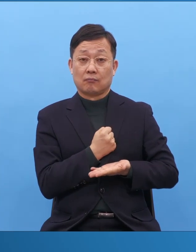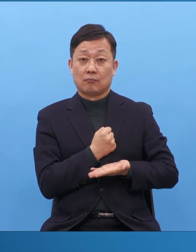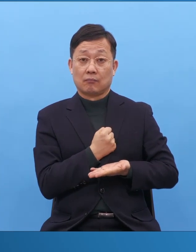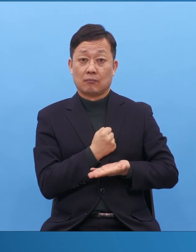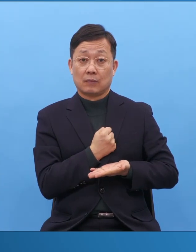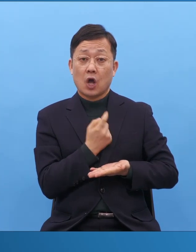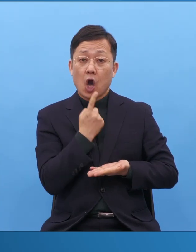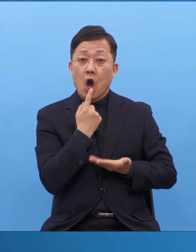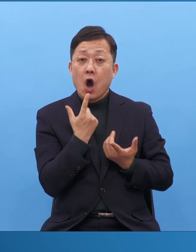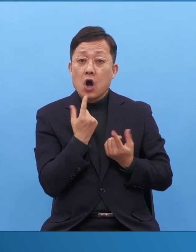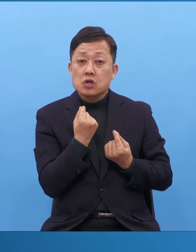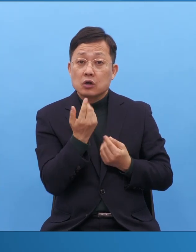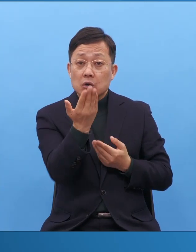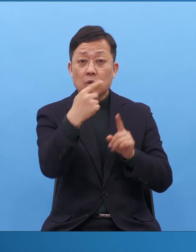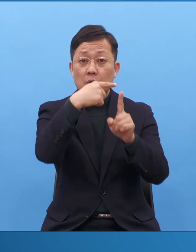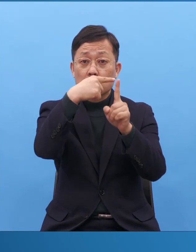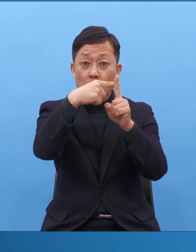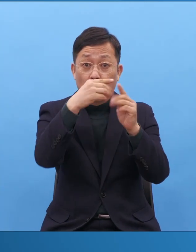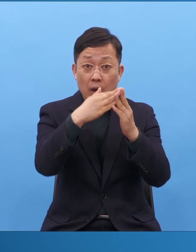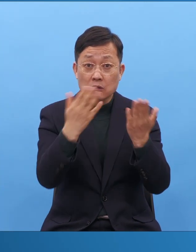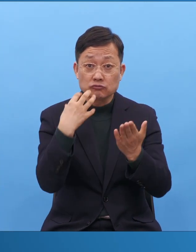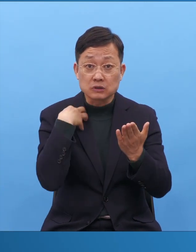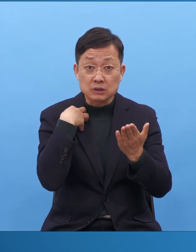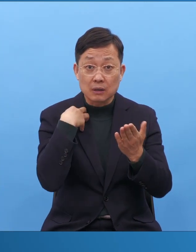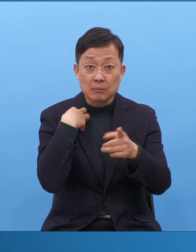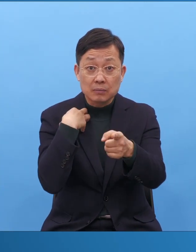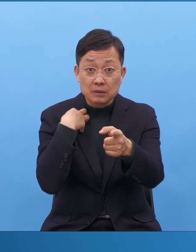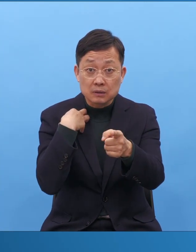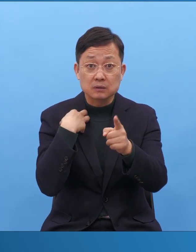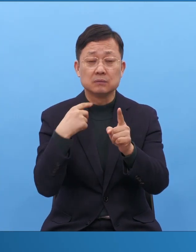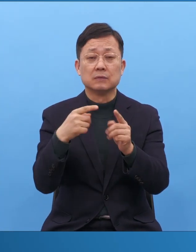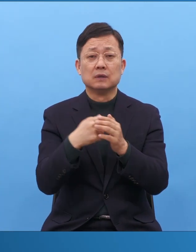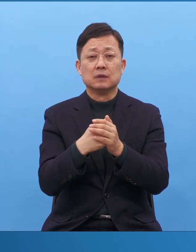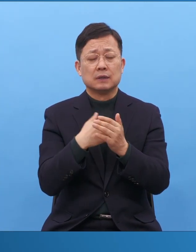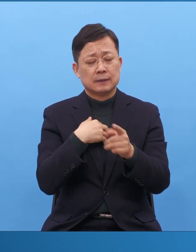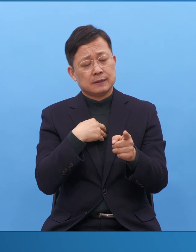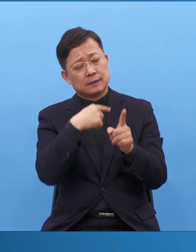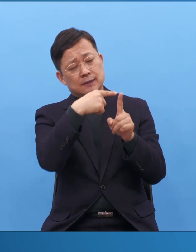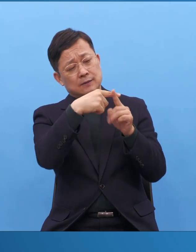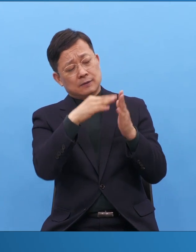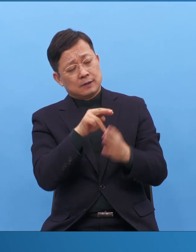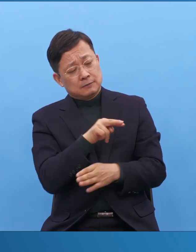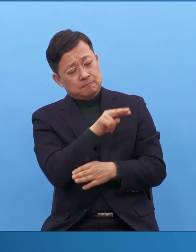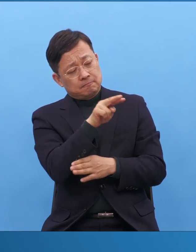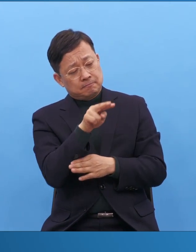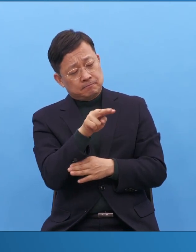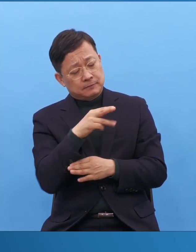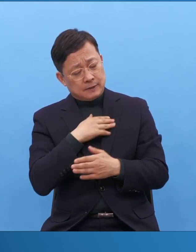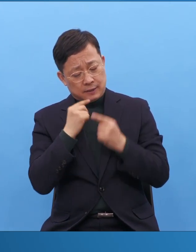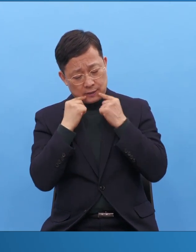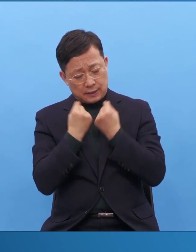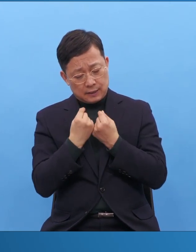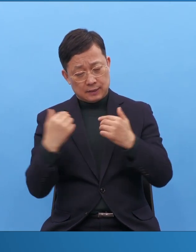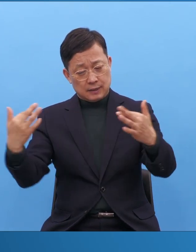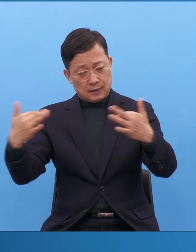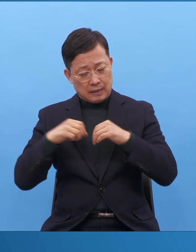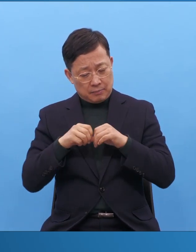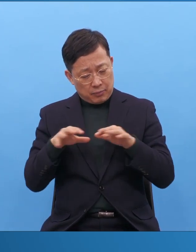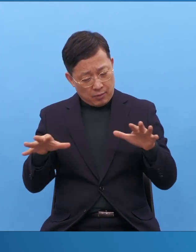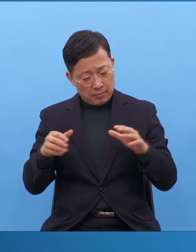여러분 교회 안에 이 교회를 살릴 수 있는 이 플랫폼과 파수망대 안테나가 확실해야 돼요.